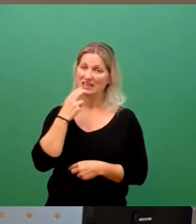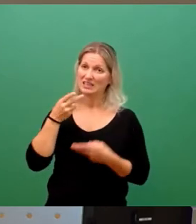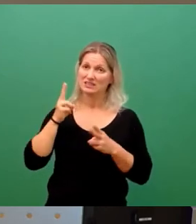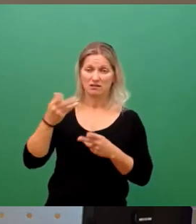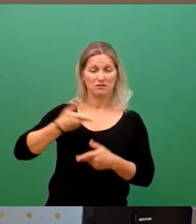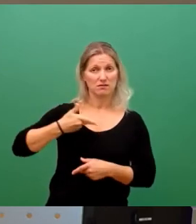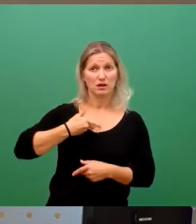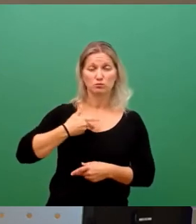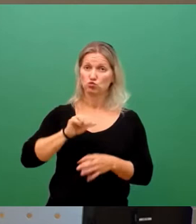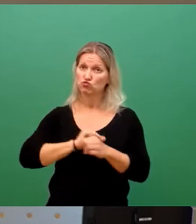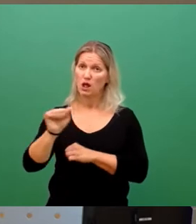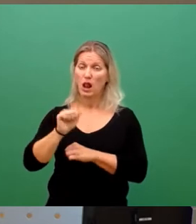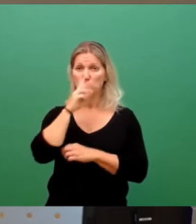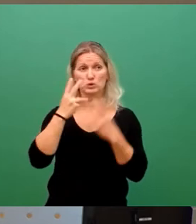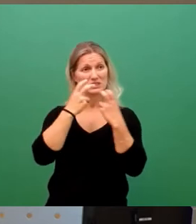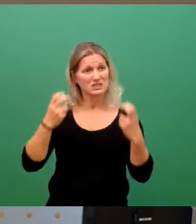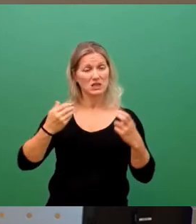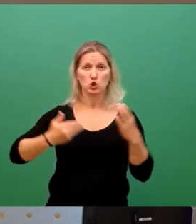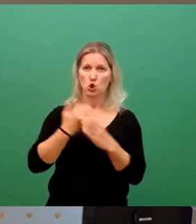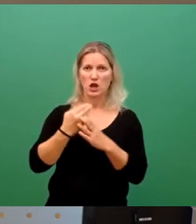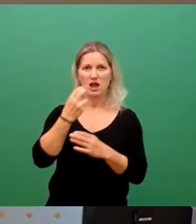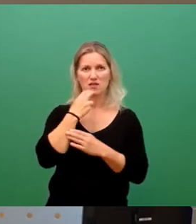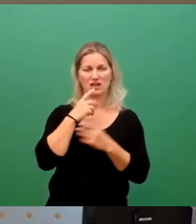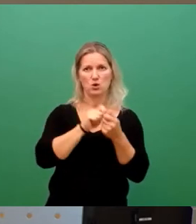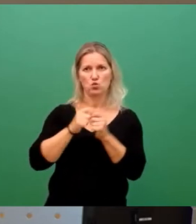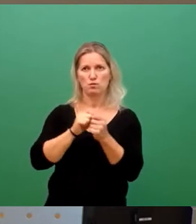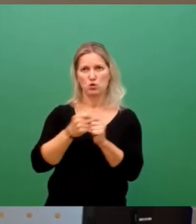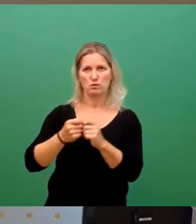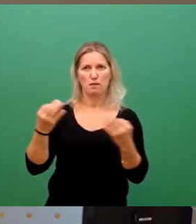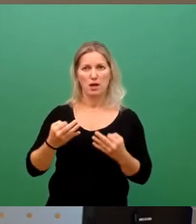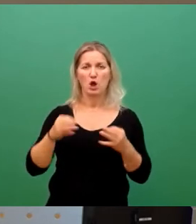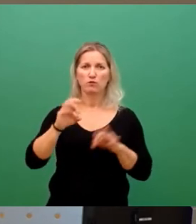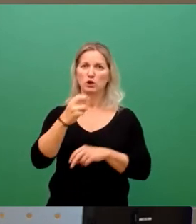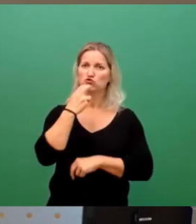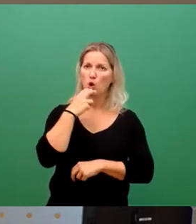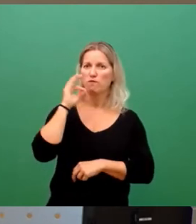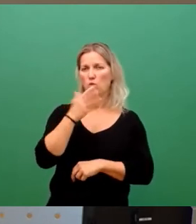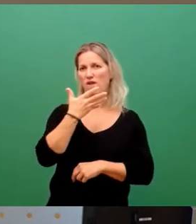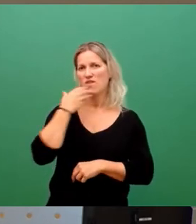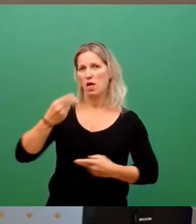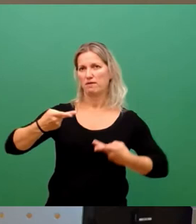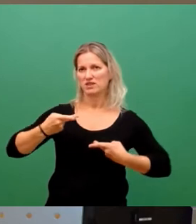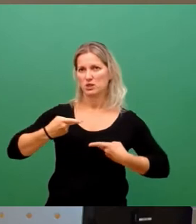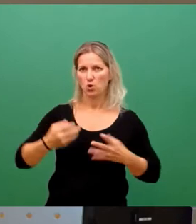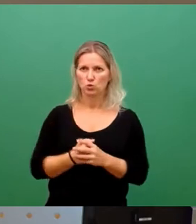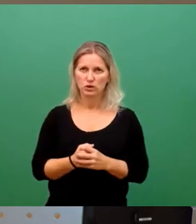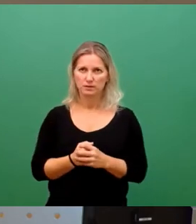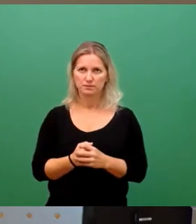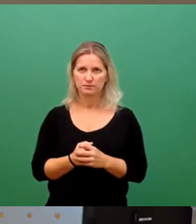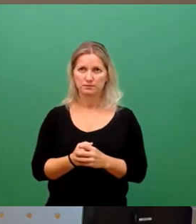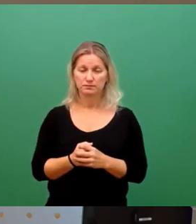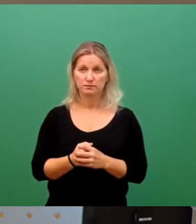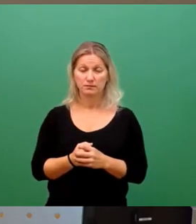auf heimische erneuerbaren Energien umgestellt werden, in der Strom und Wärmeversorgung. Wir vergessen nicht, wer uns in diese